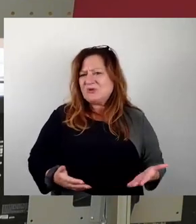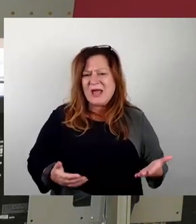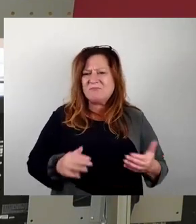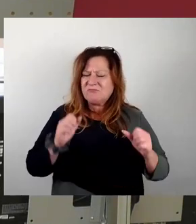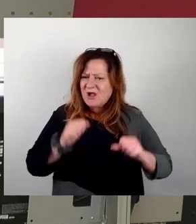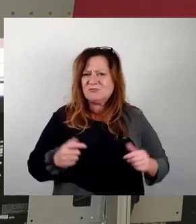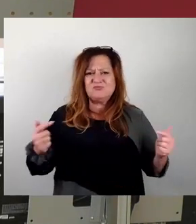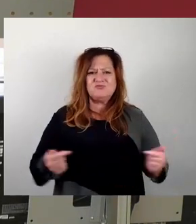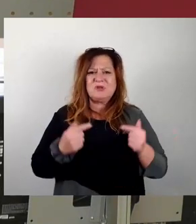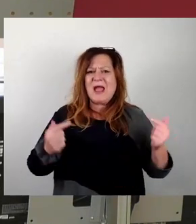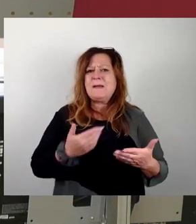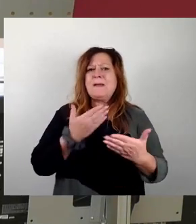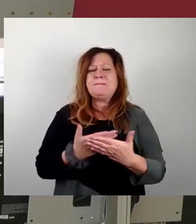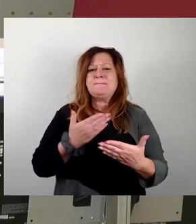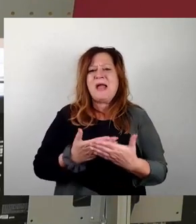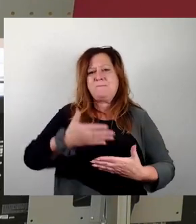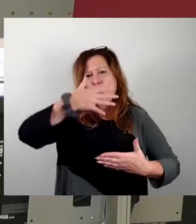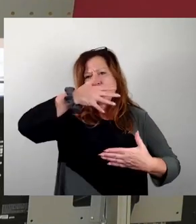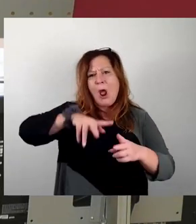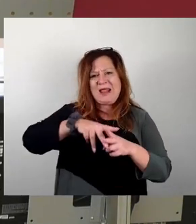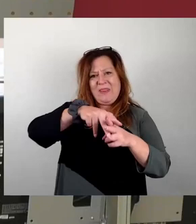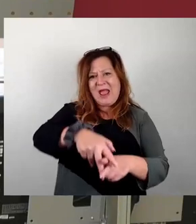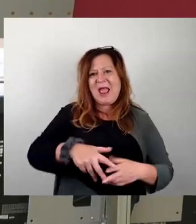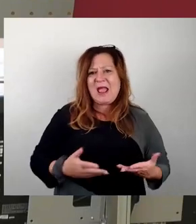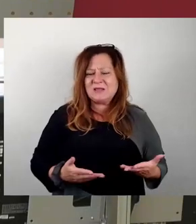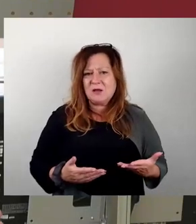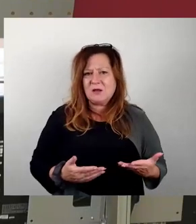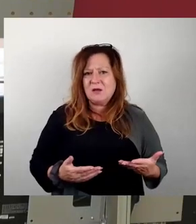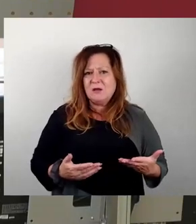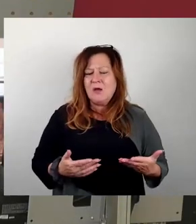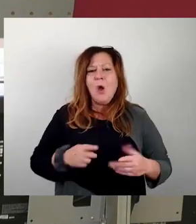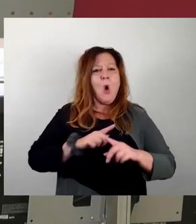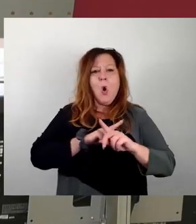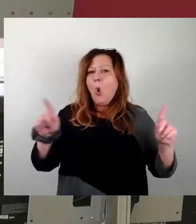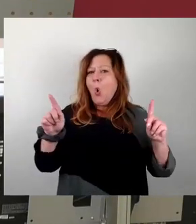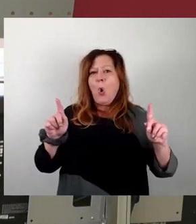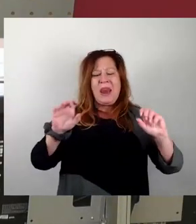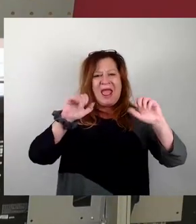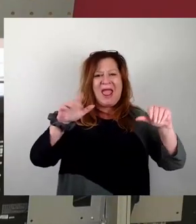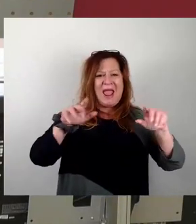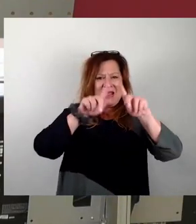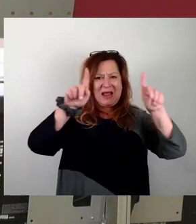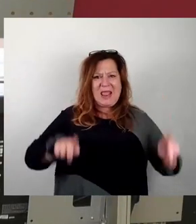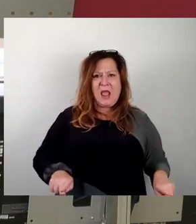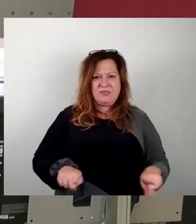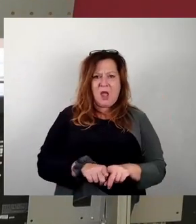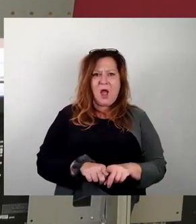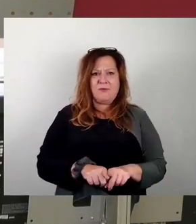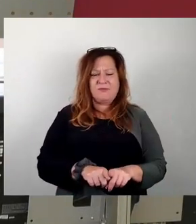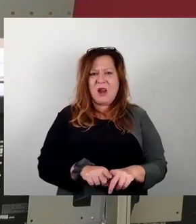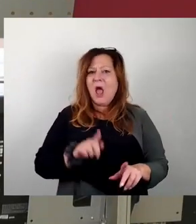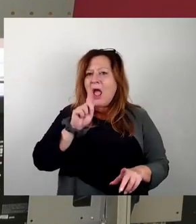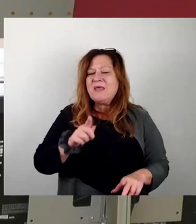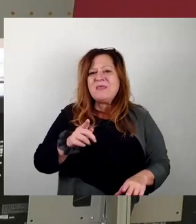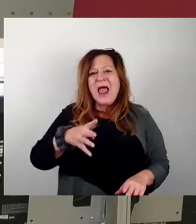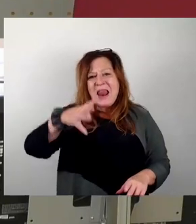goldene Reiter, sage ich jetzt mal, kommt bis jetzt ohne jede Erklärtafel aus. Also ich weiß nicht, wie viele sich die Inschrift dort auf Lateinisch erschließen